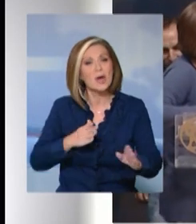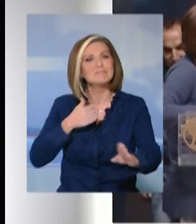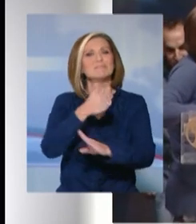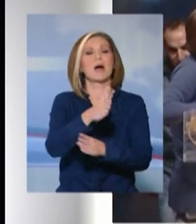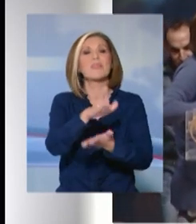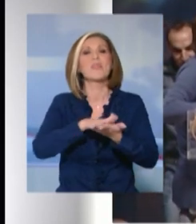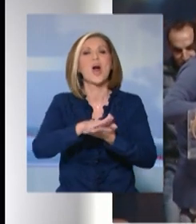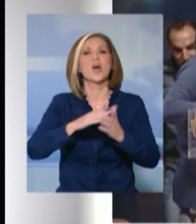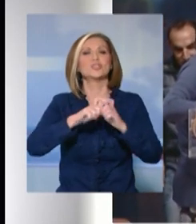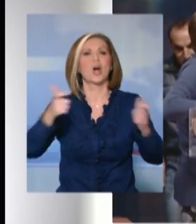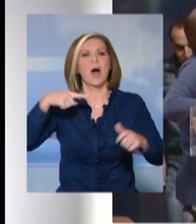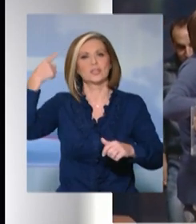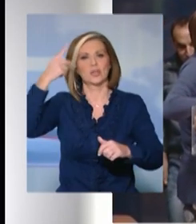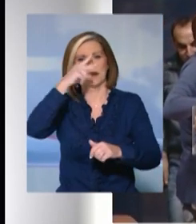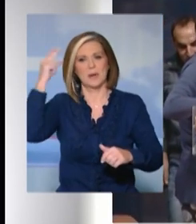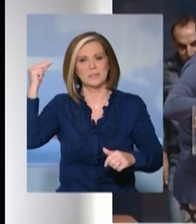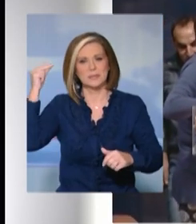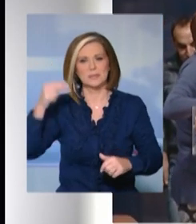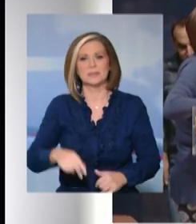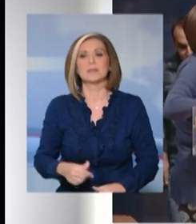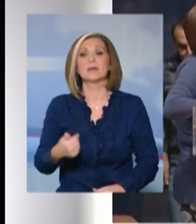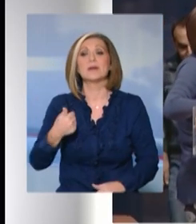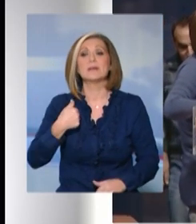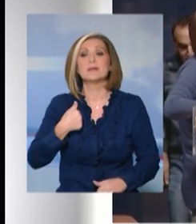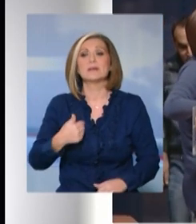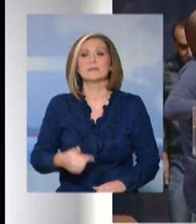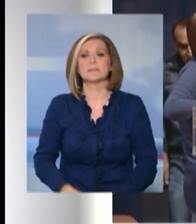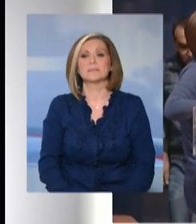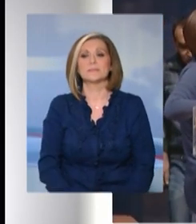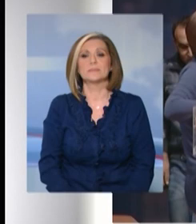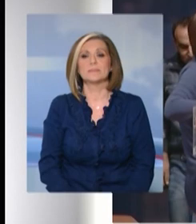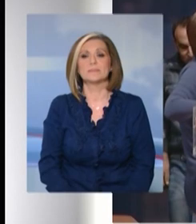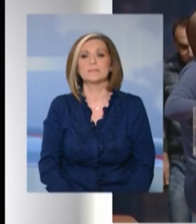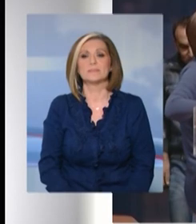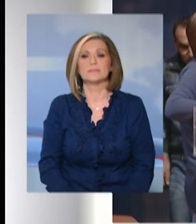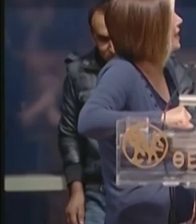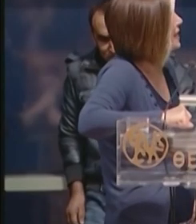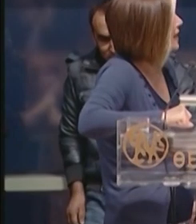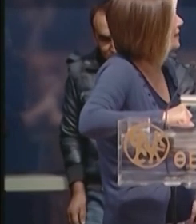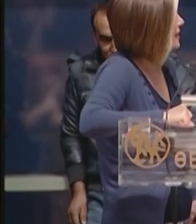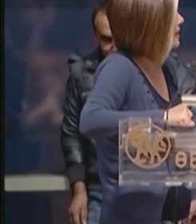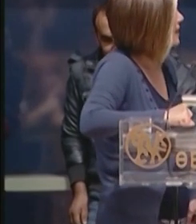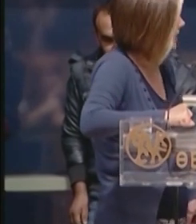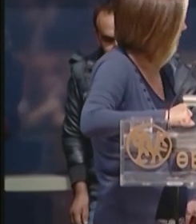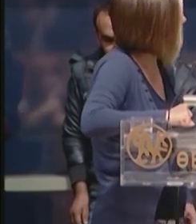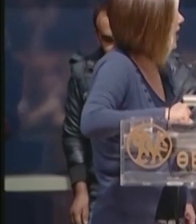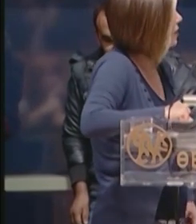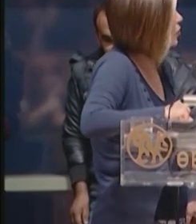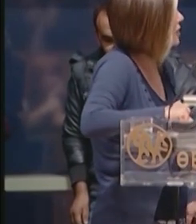Αριστοτελείου Πανεπιστημίου. Ήθελα όμως να περάσω και στο Πανεπιστήμιο γιατί